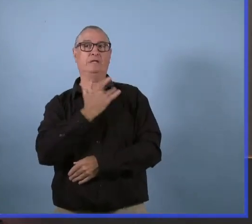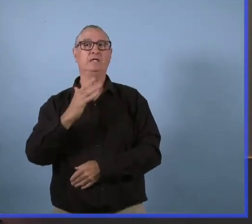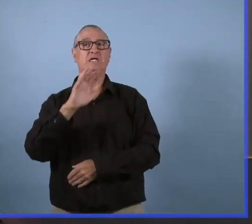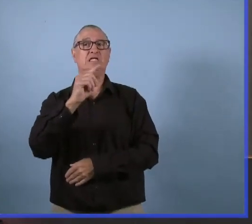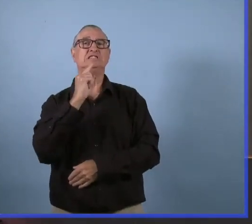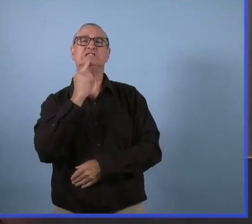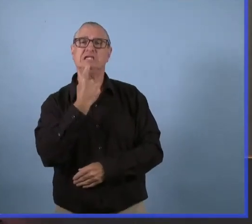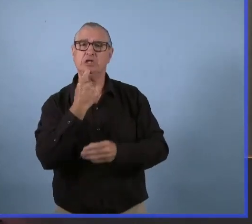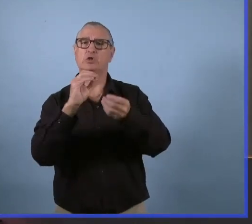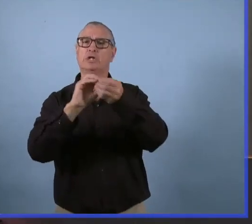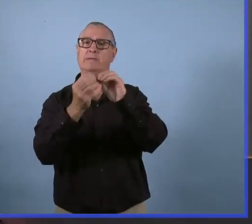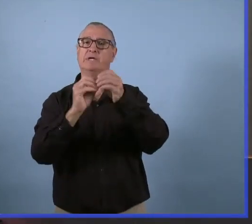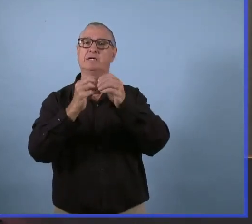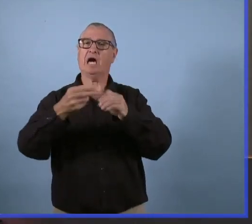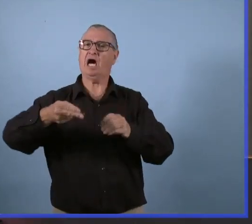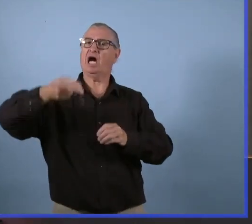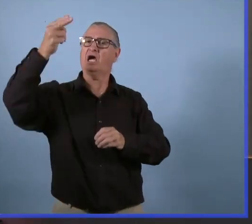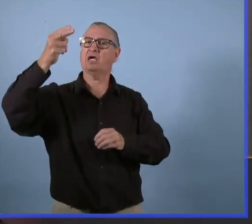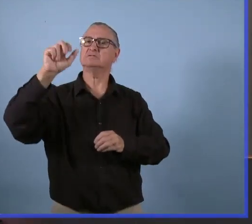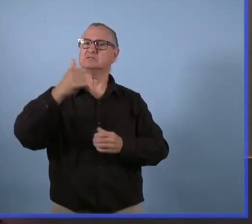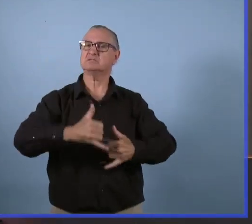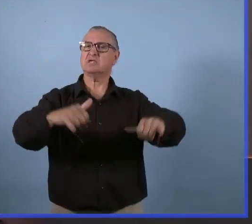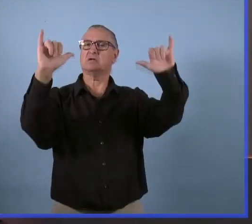malade. Il y a toujours un risque de décès.